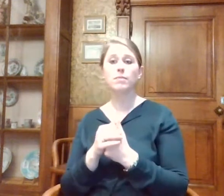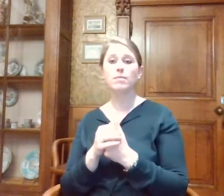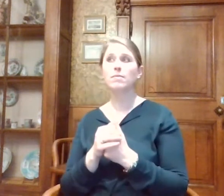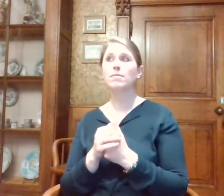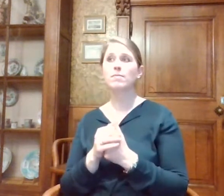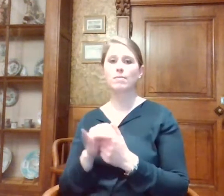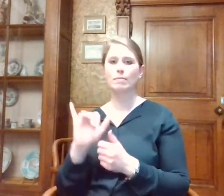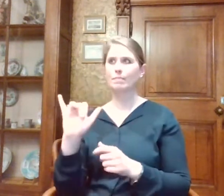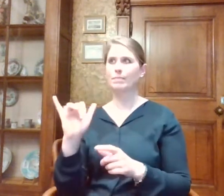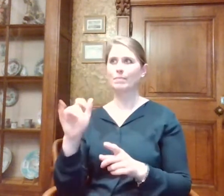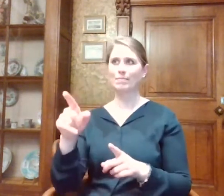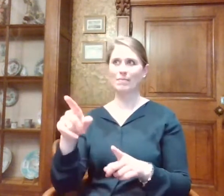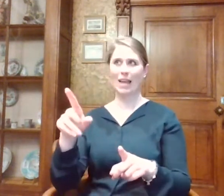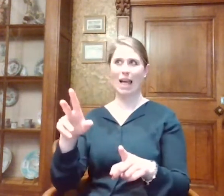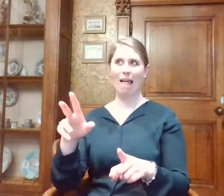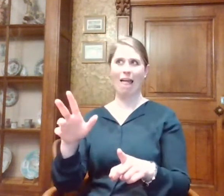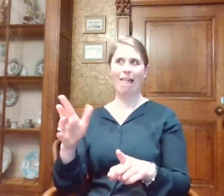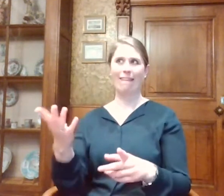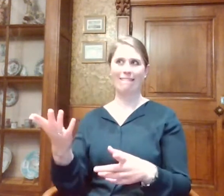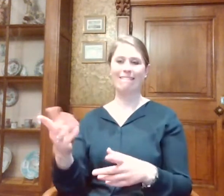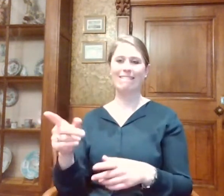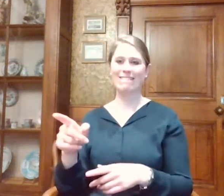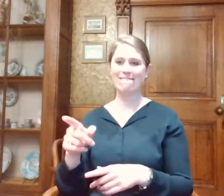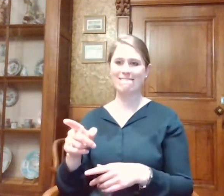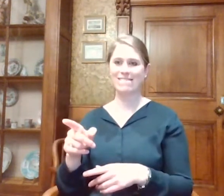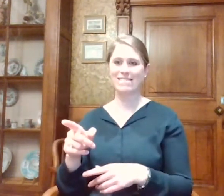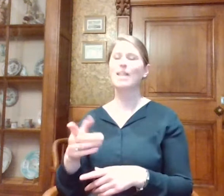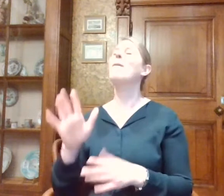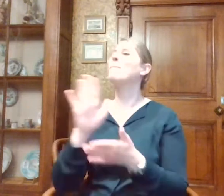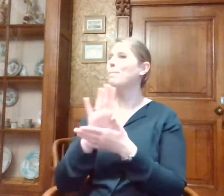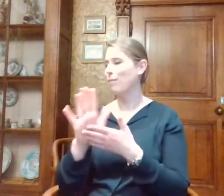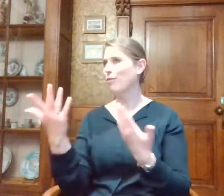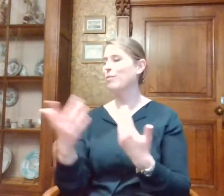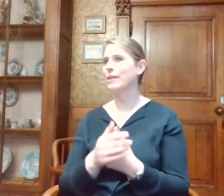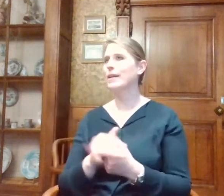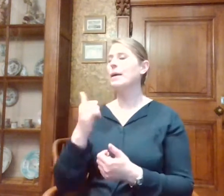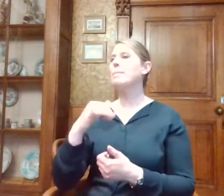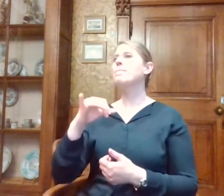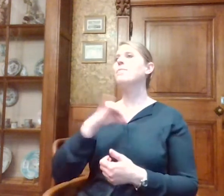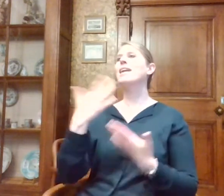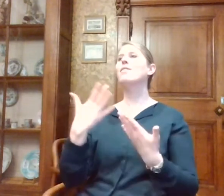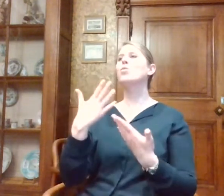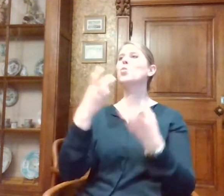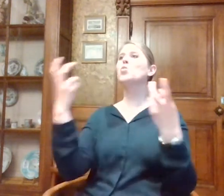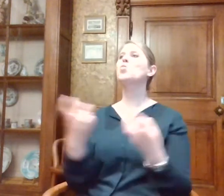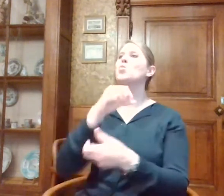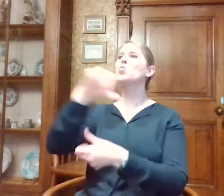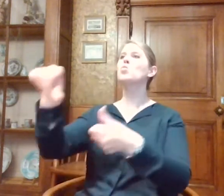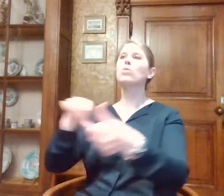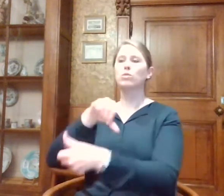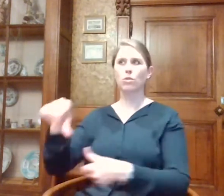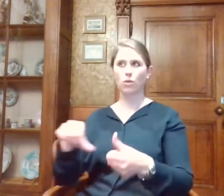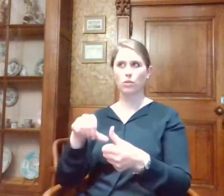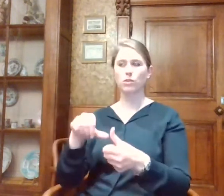Ja, dat zal Sofie nu even in de chat zetten of ze dat doet. Onder andere. Want we hebben nu een zoektocht gemaakt,